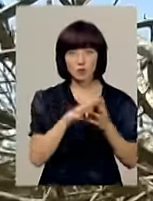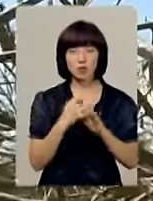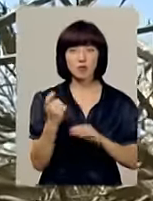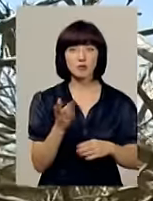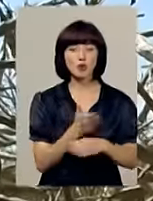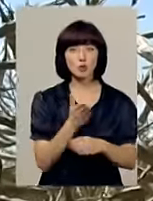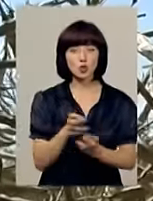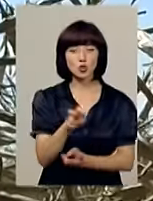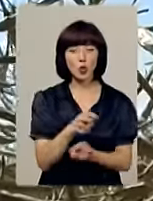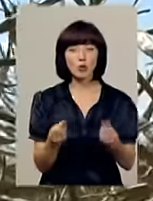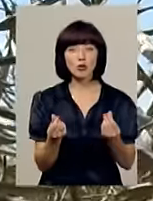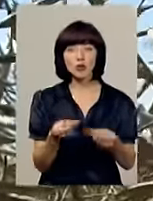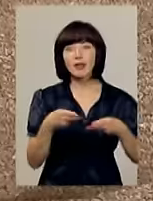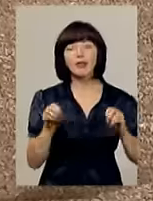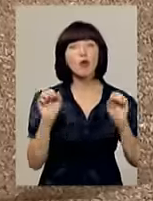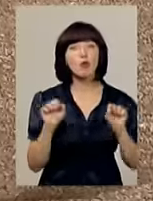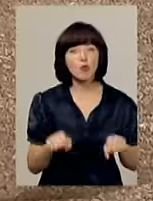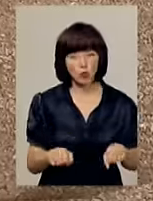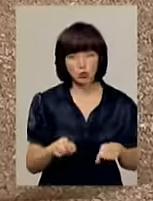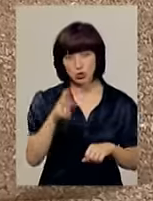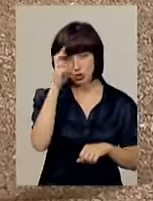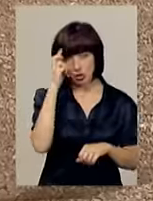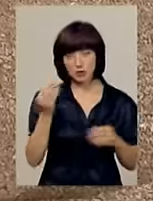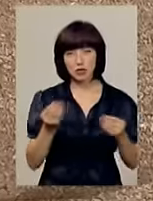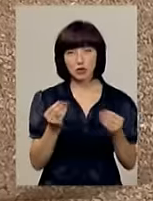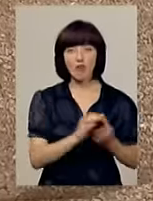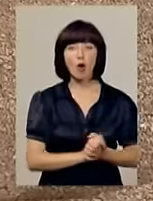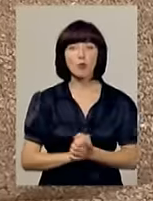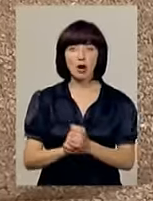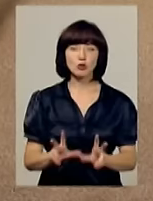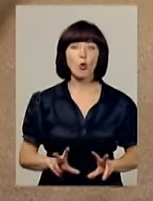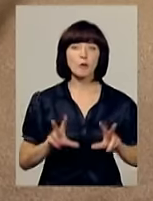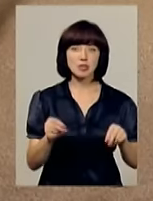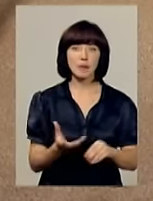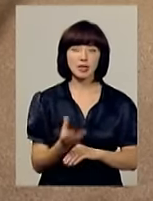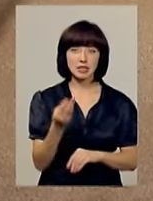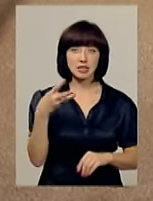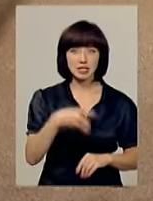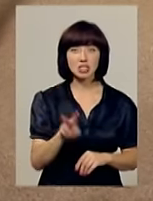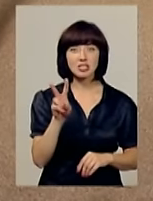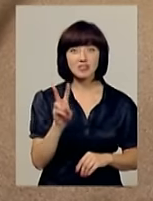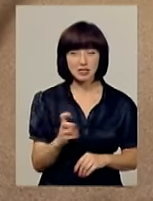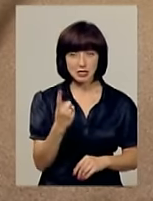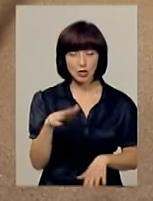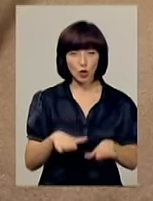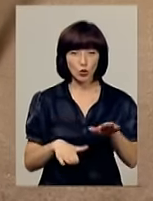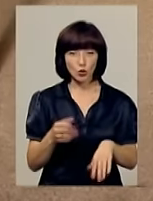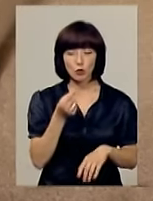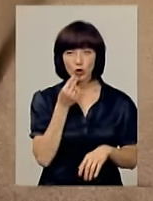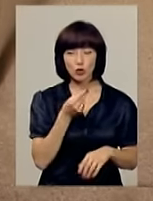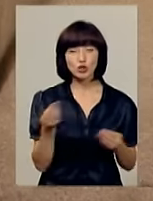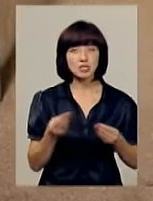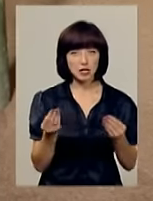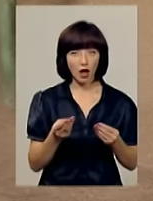області шукають гроші, де тільки можуть. Державна зернова корпорація обіцяє платити 3 тисячі 200 гривень за тонну продовольчого